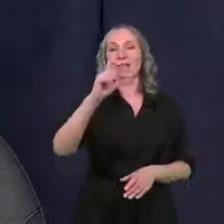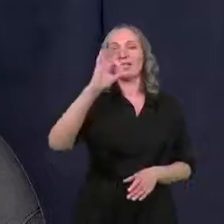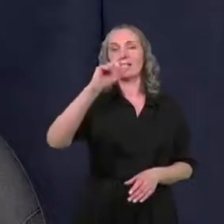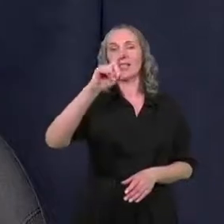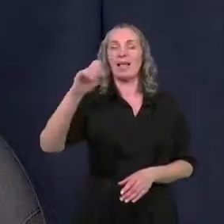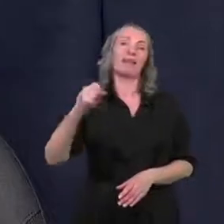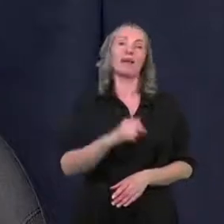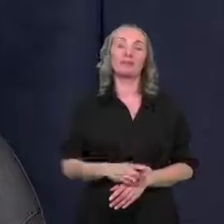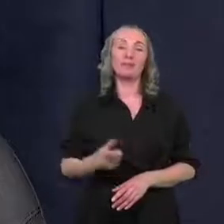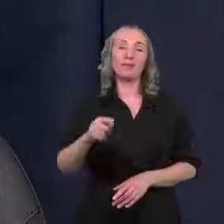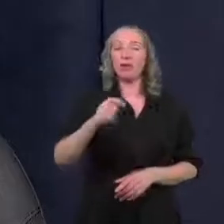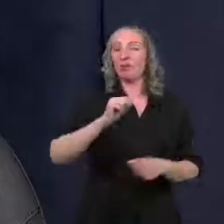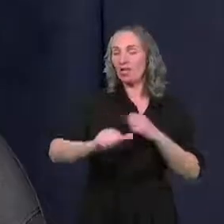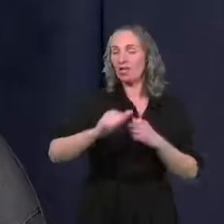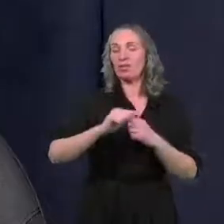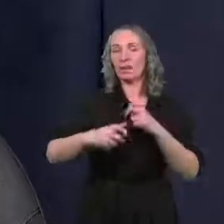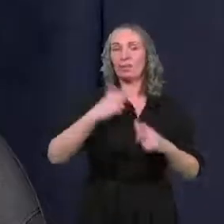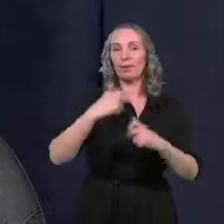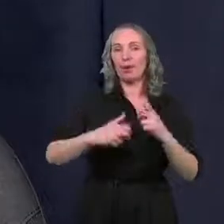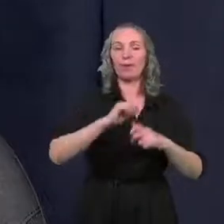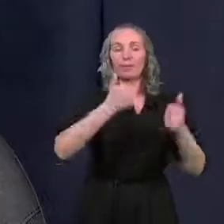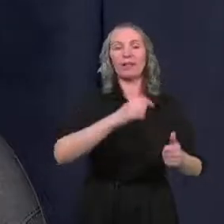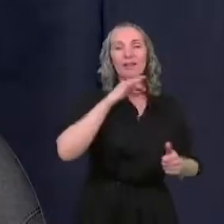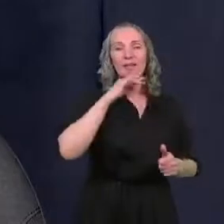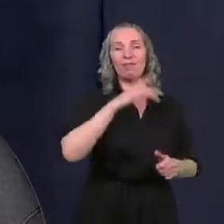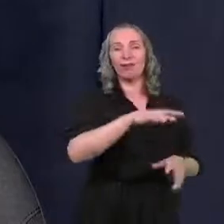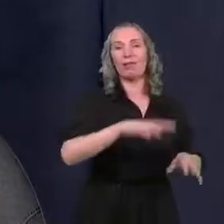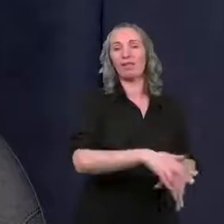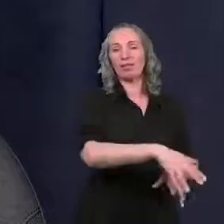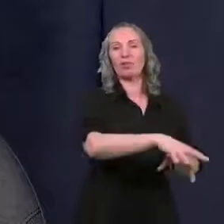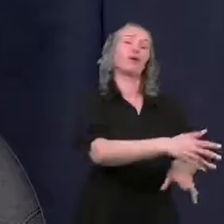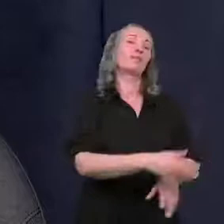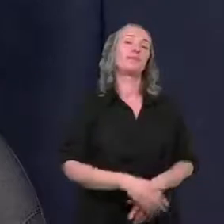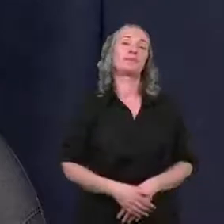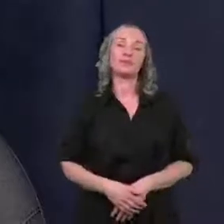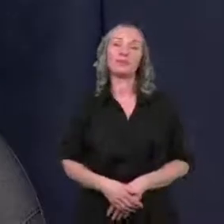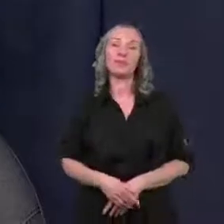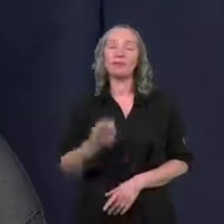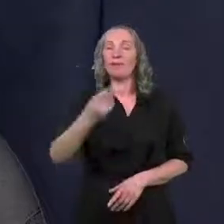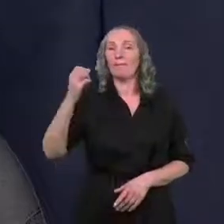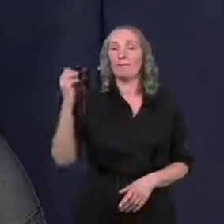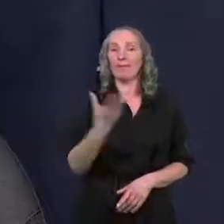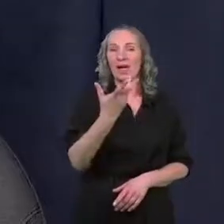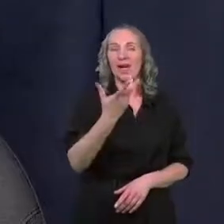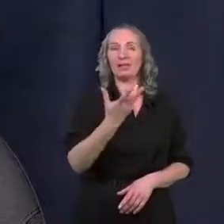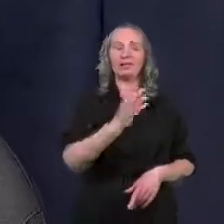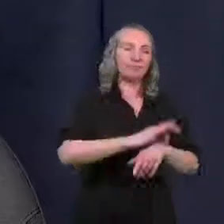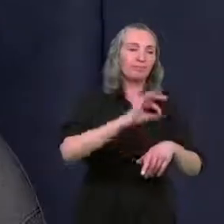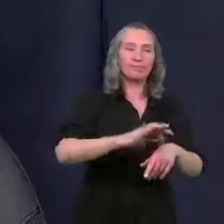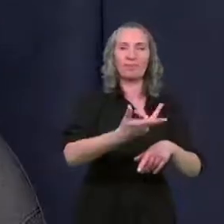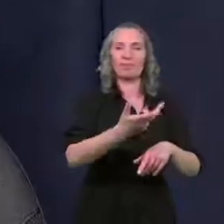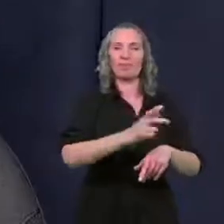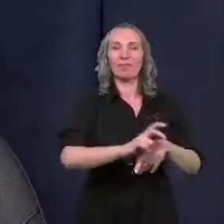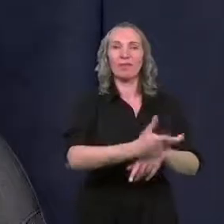widzimy, jaki to jest problem przy obecnym stanie wody Wiśle i braku przede wszystkim infrastruktury